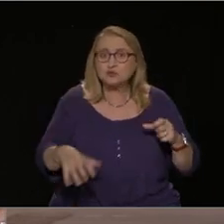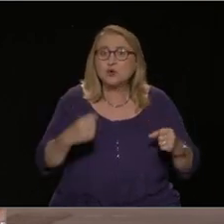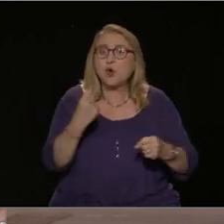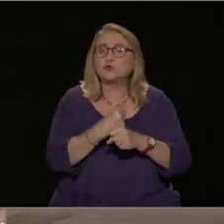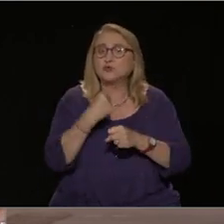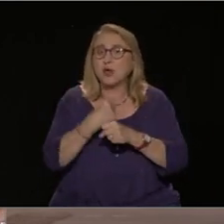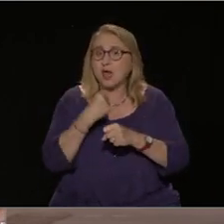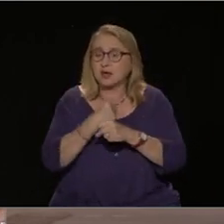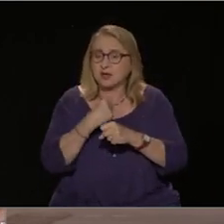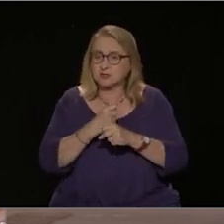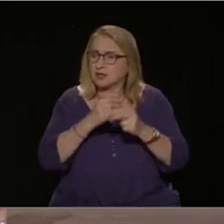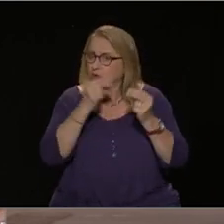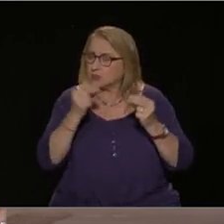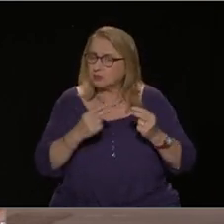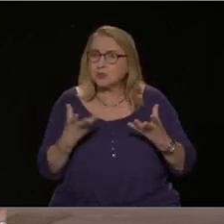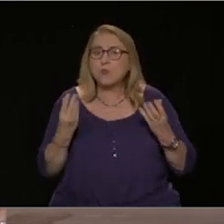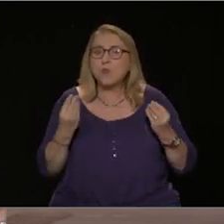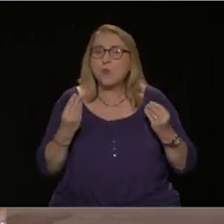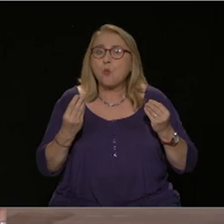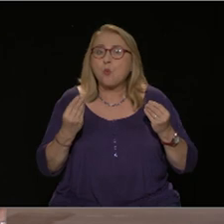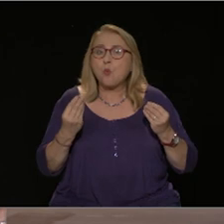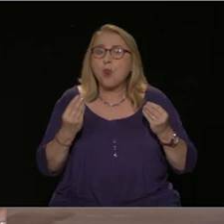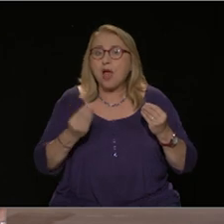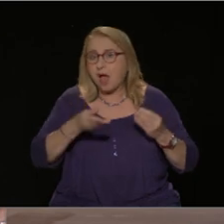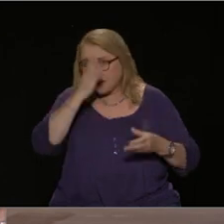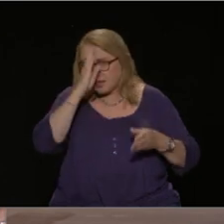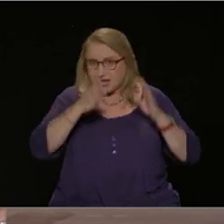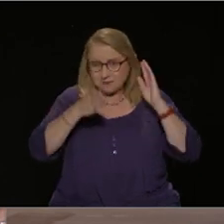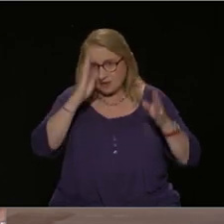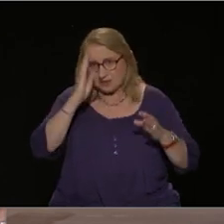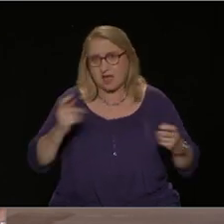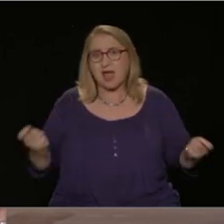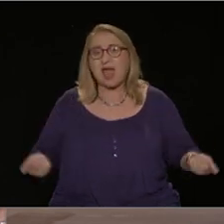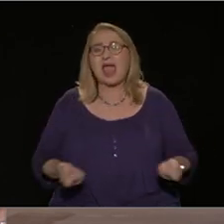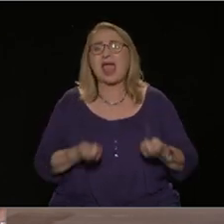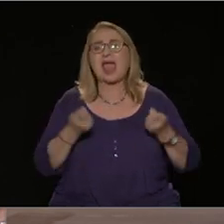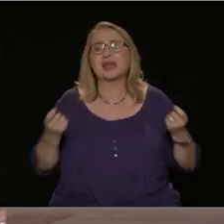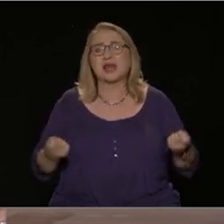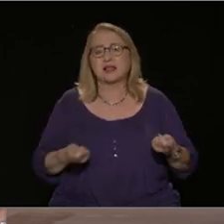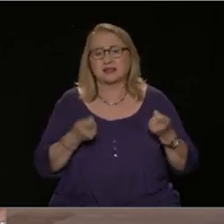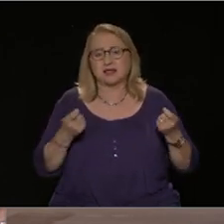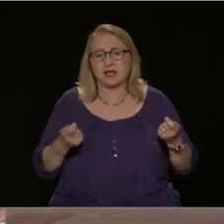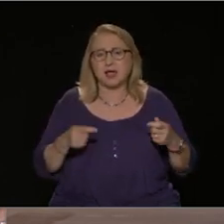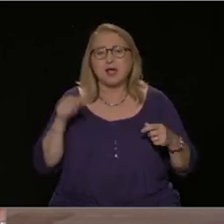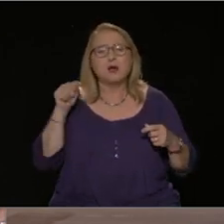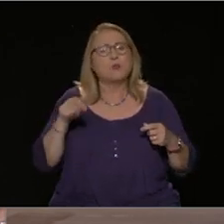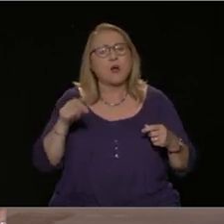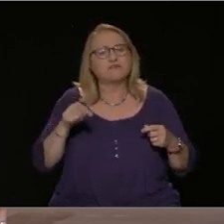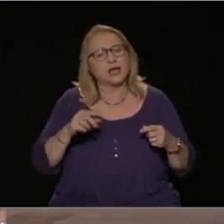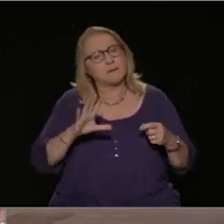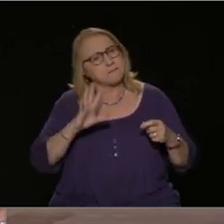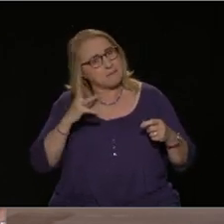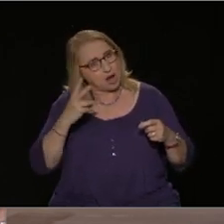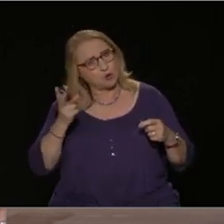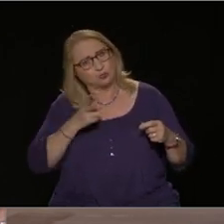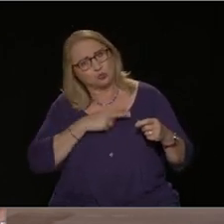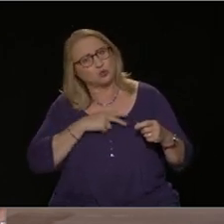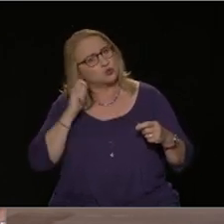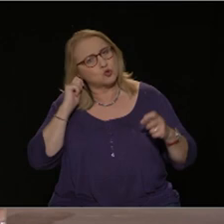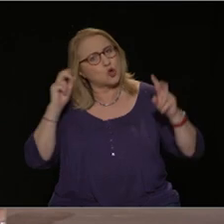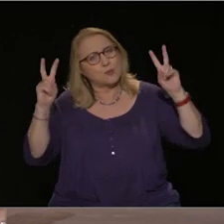τραγικά εργατικά ατυχήματα, πιο σωστά θα πρέπει να λέμε καπιταλιστικές δολοφονίες εργατών.